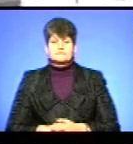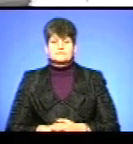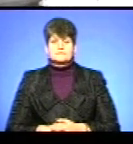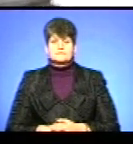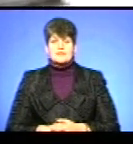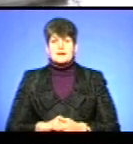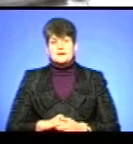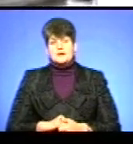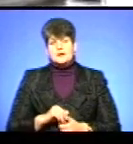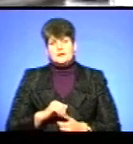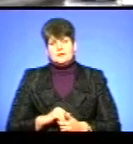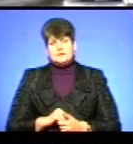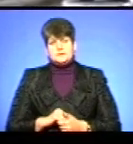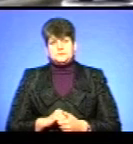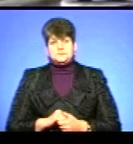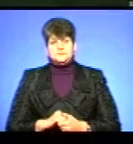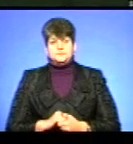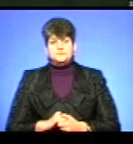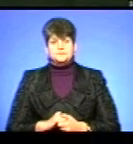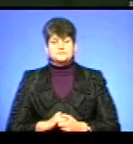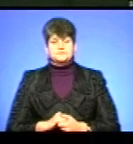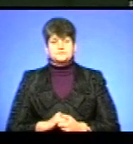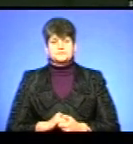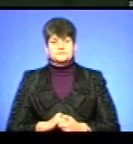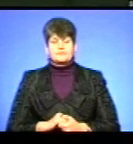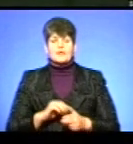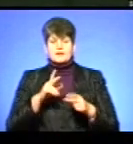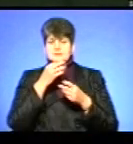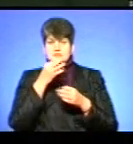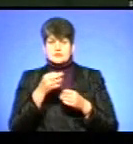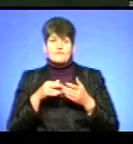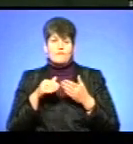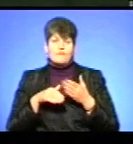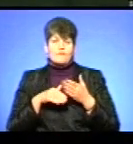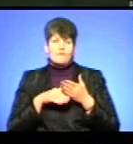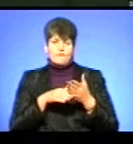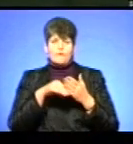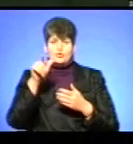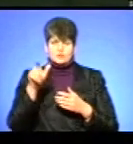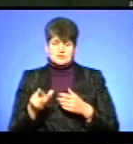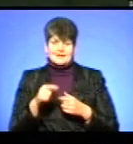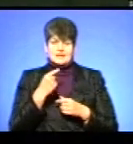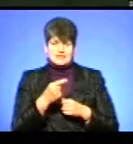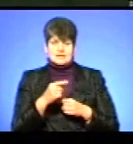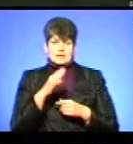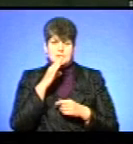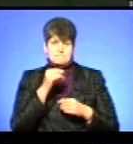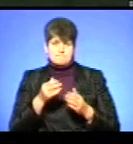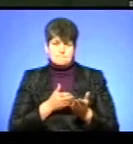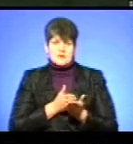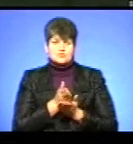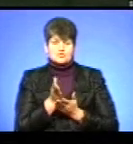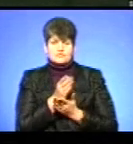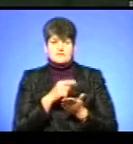Марія Котенко, Андрій Бодак, новини Як повідомив волонтер Володимир Мосейко, їхній маршрут від міста Бахмут